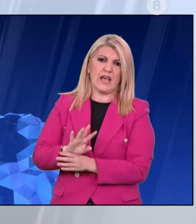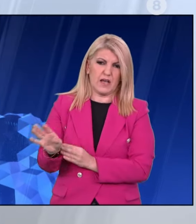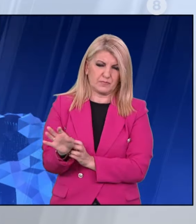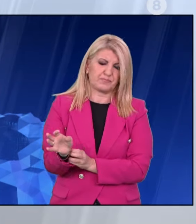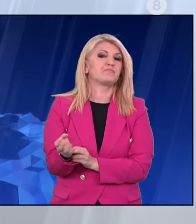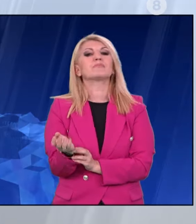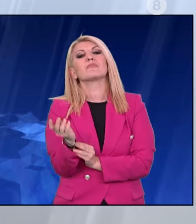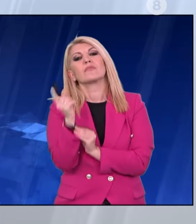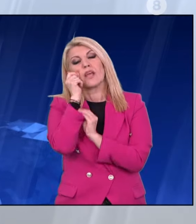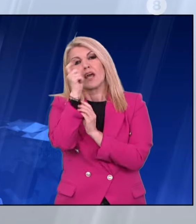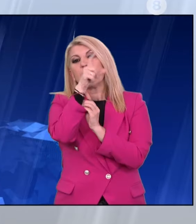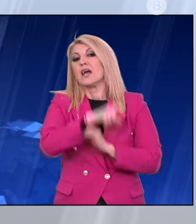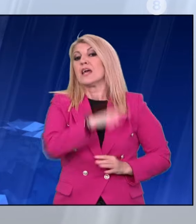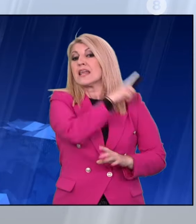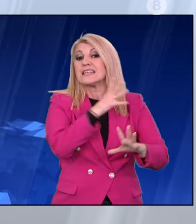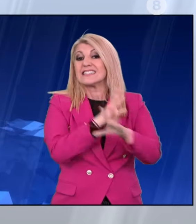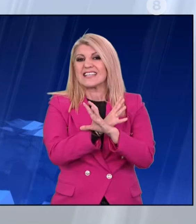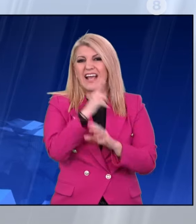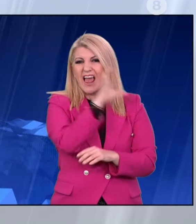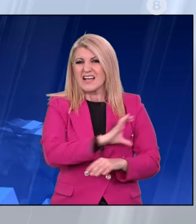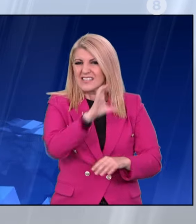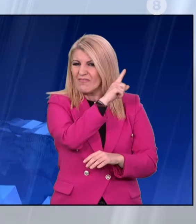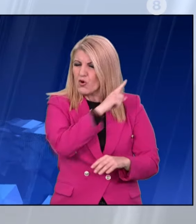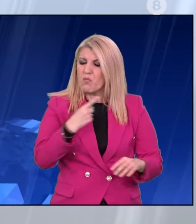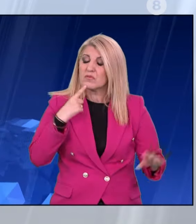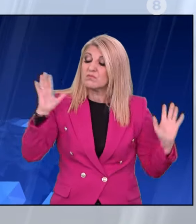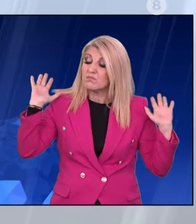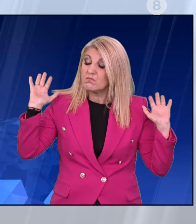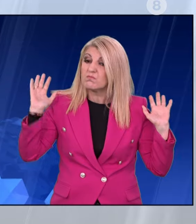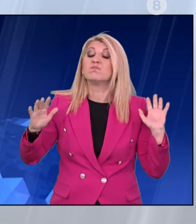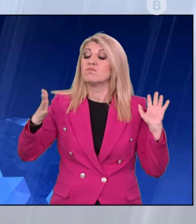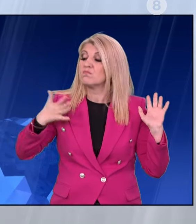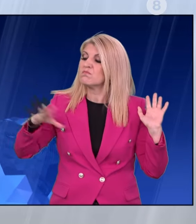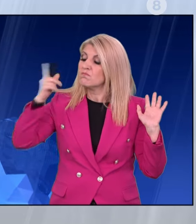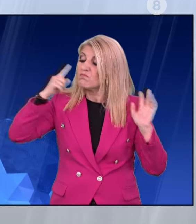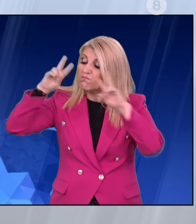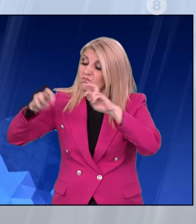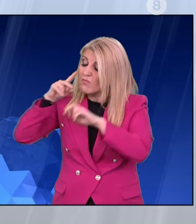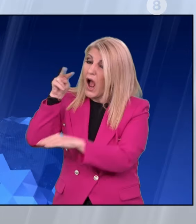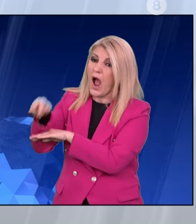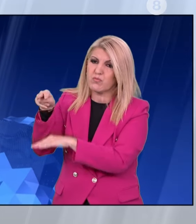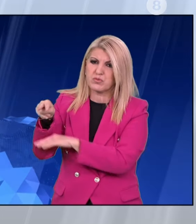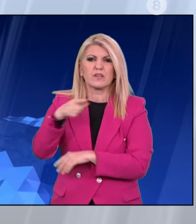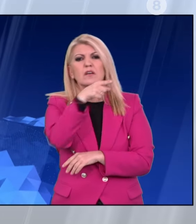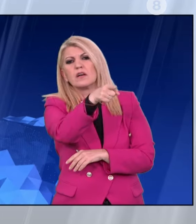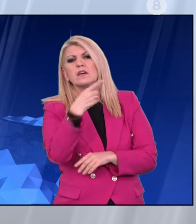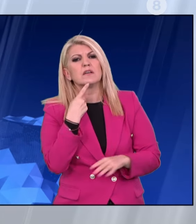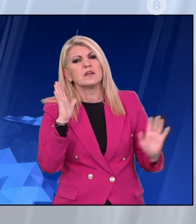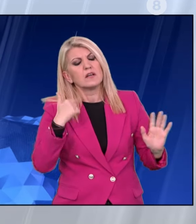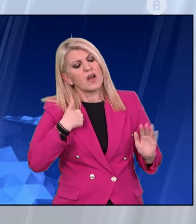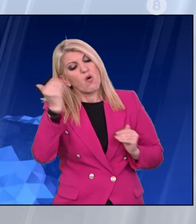Γεωργιάδη να ζητήσει σήμερα την τιμωρία της. Δεν θα σκρύβω ότι αν υπάρχει διαδικασία ακόμα και να αυριβητήσουμε τη θέση της θεματοκάνουμε,